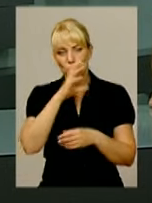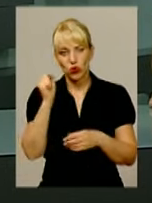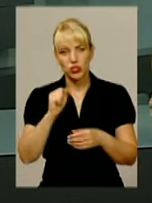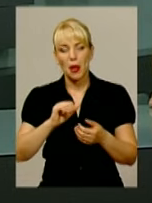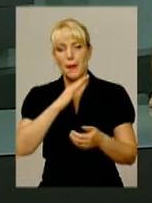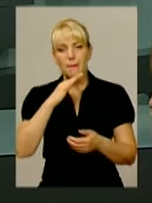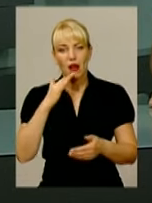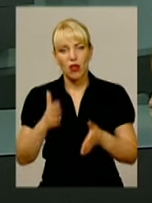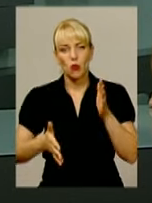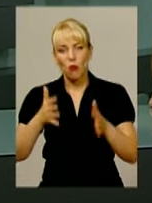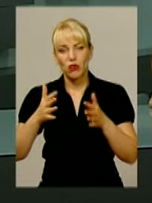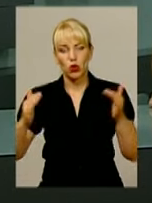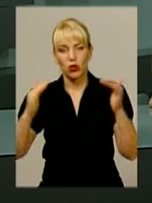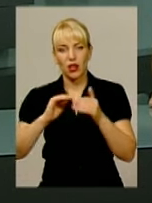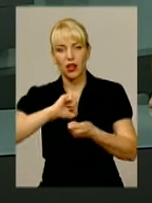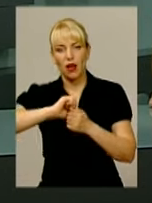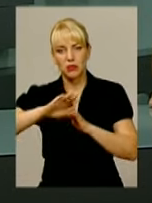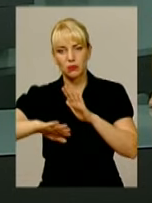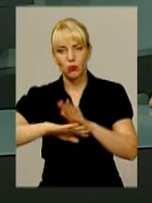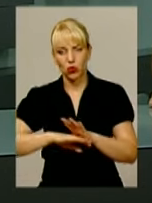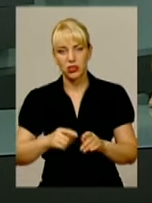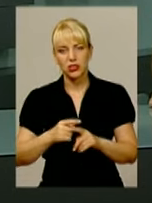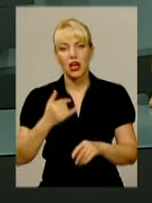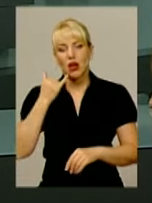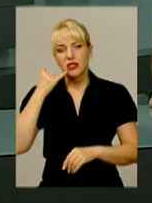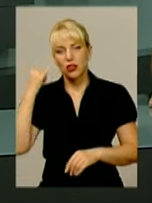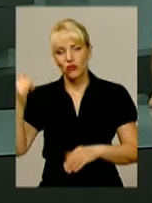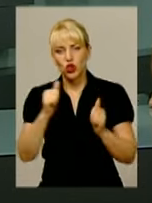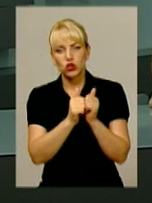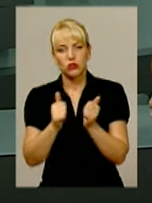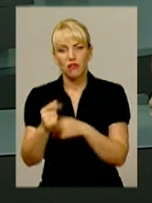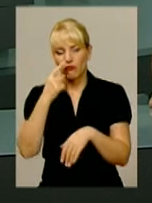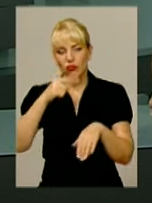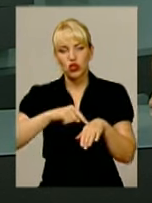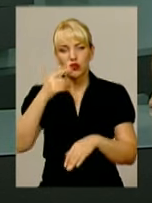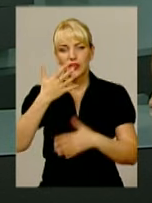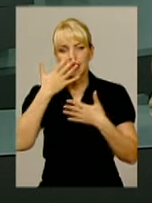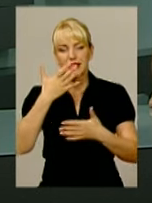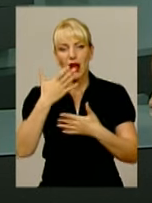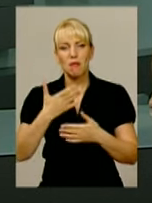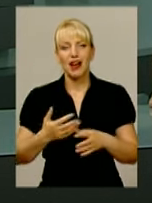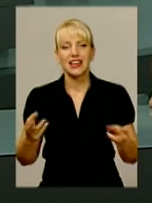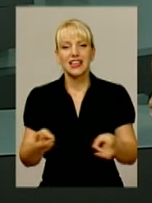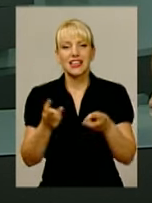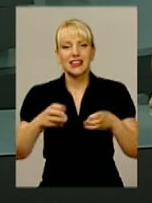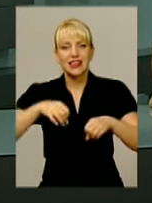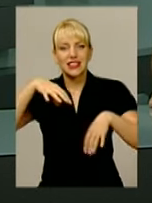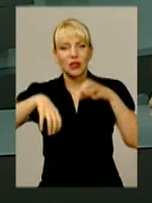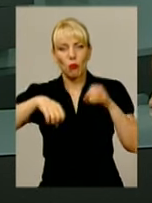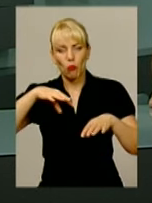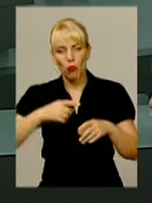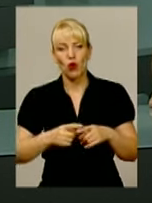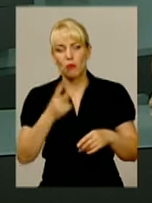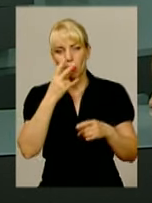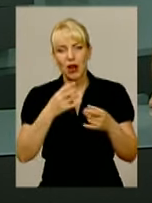Кам'янця-Подільського. Службу порятунку зателефонували сусіди, які відчули запах диму та побачили полум'я на балконі. Згодом,